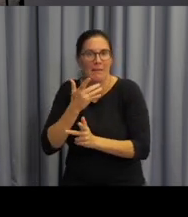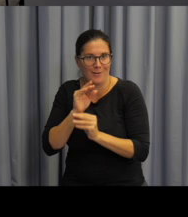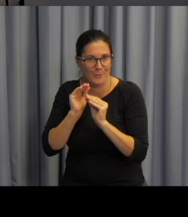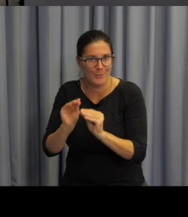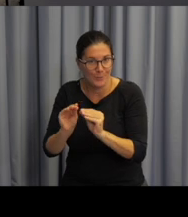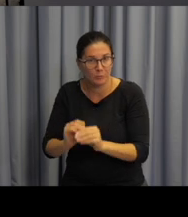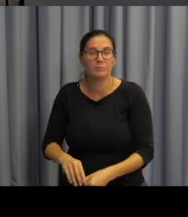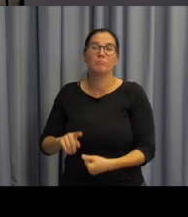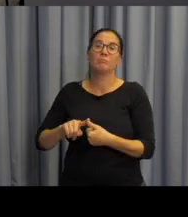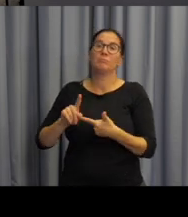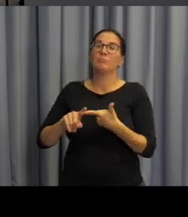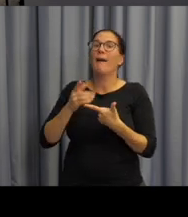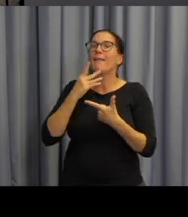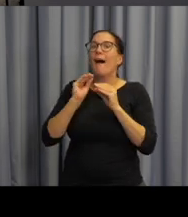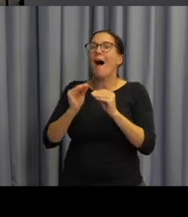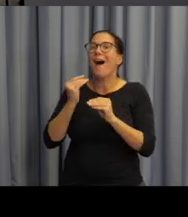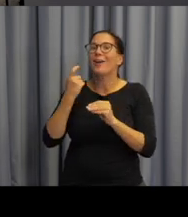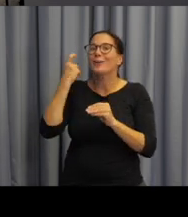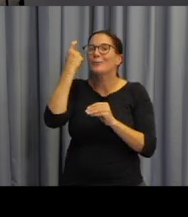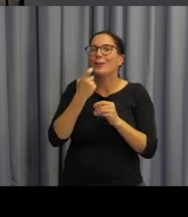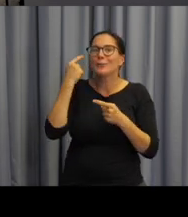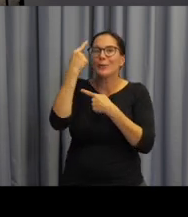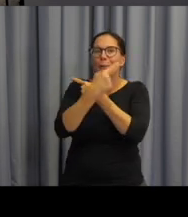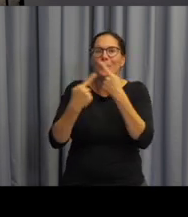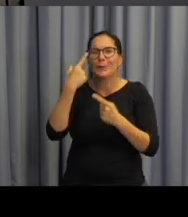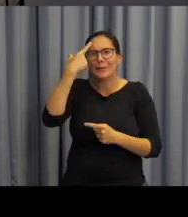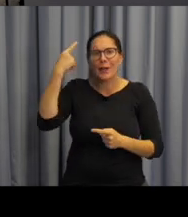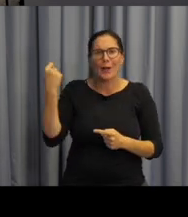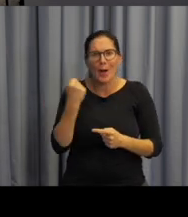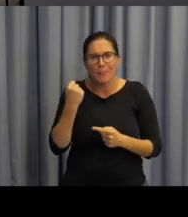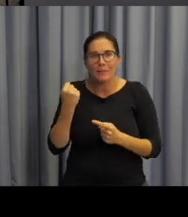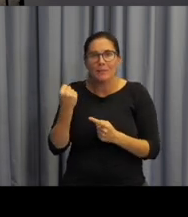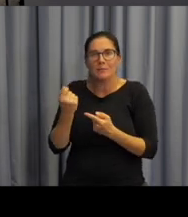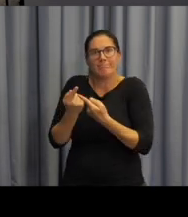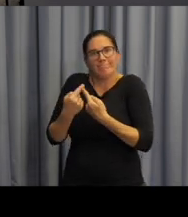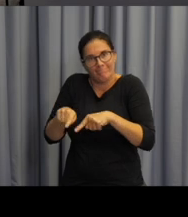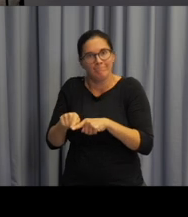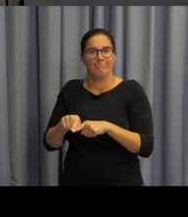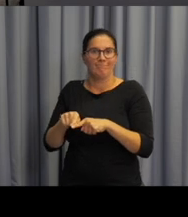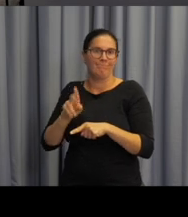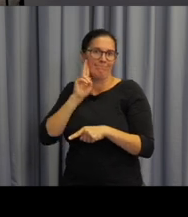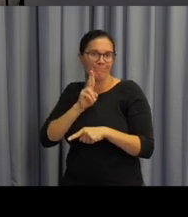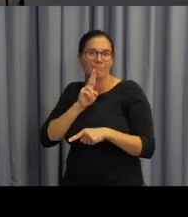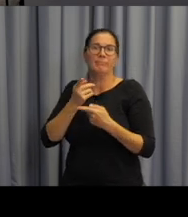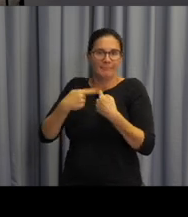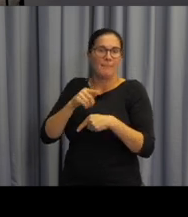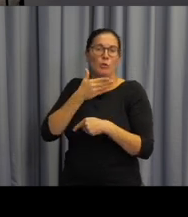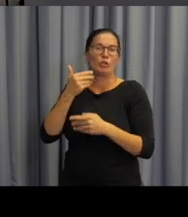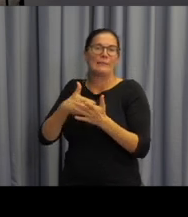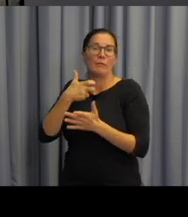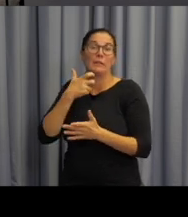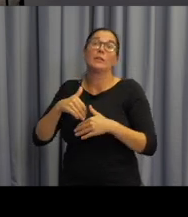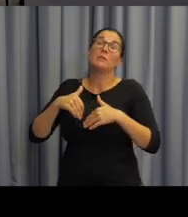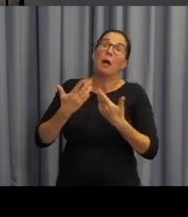způsobem my mohly předávat sociokulturní kompetence v českém znakovém jazyce nebo